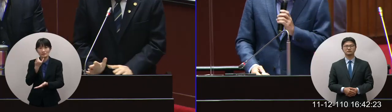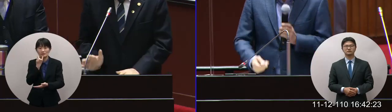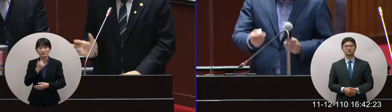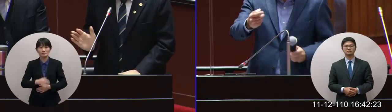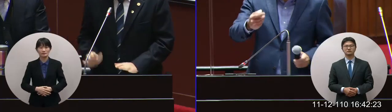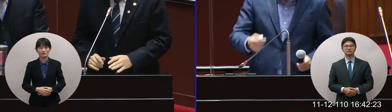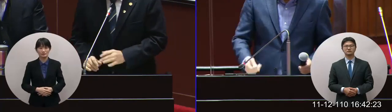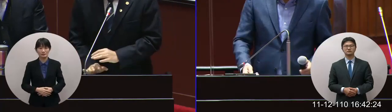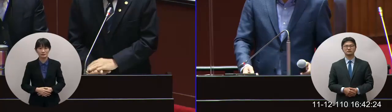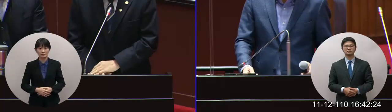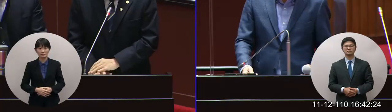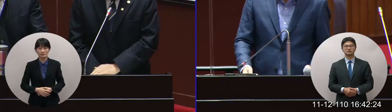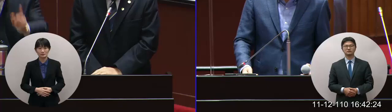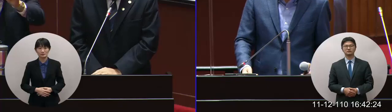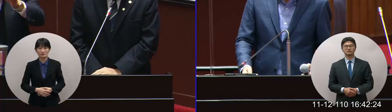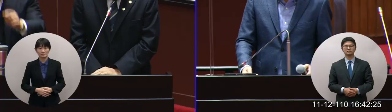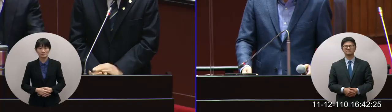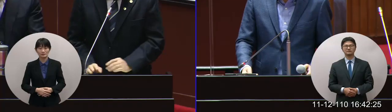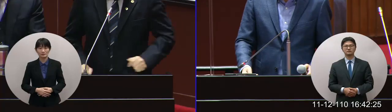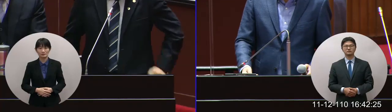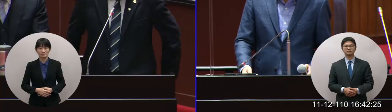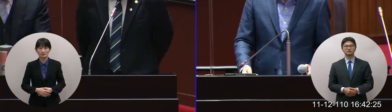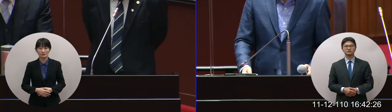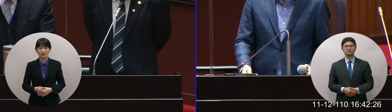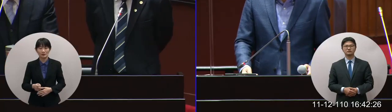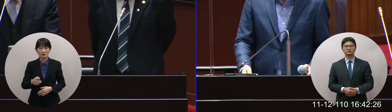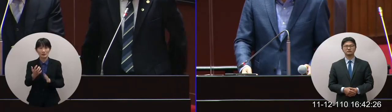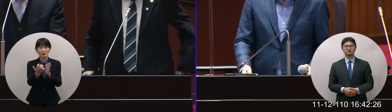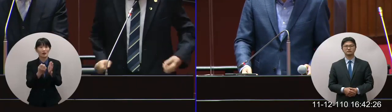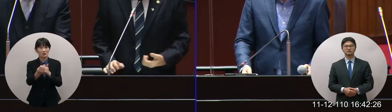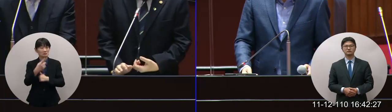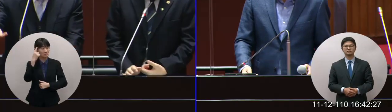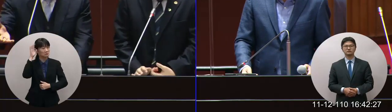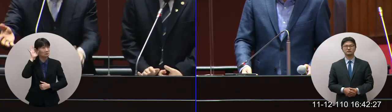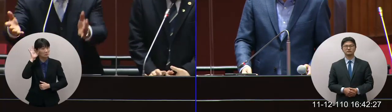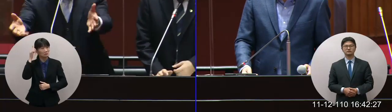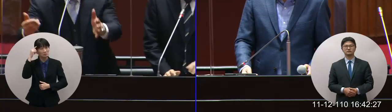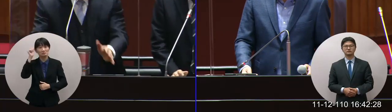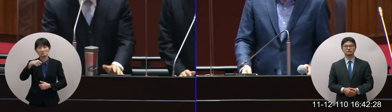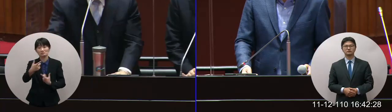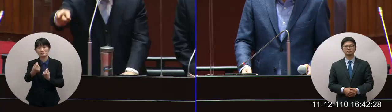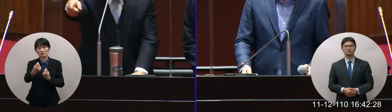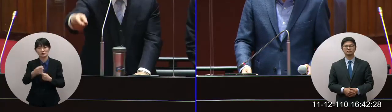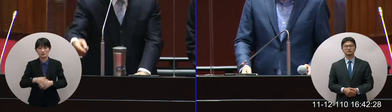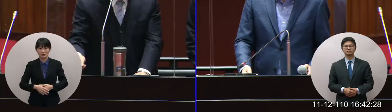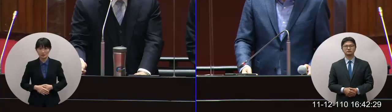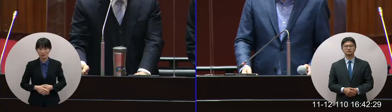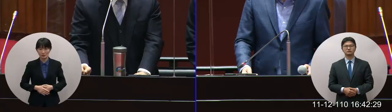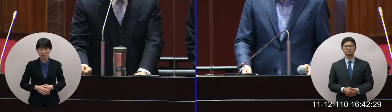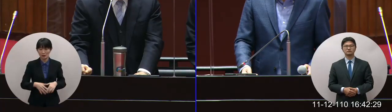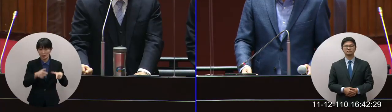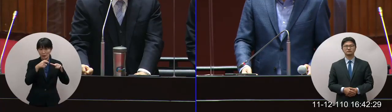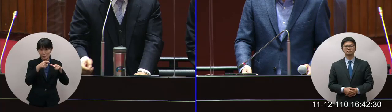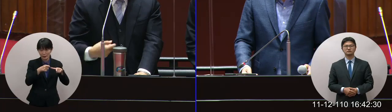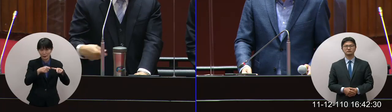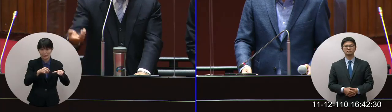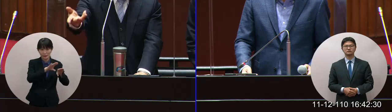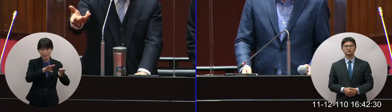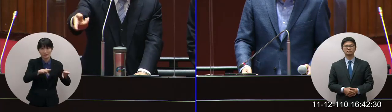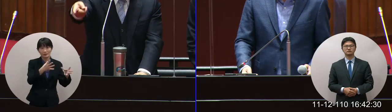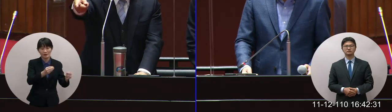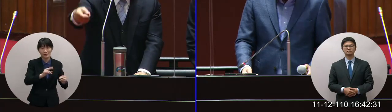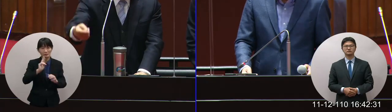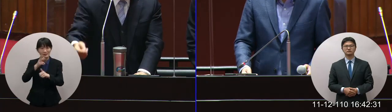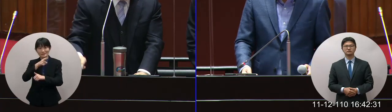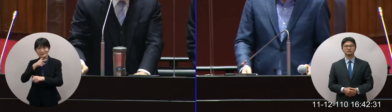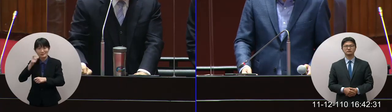這個委員我很同意你這個講法因為你公共的不做叫私人去做那是